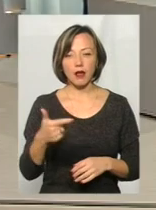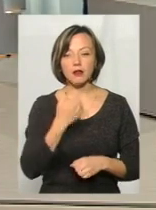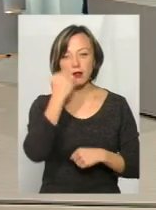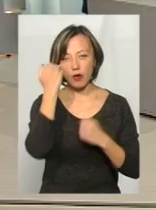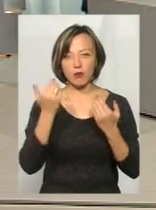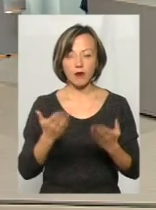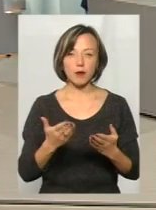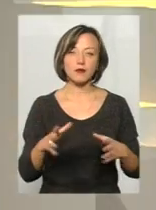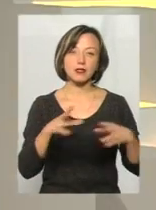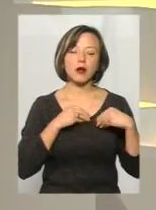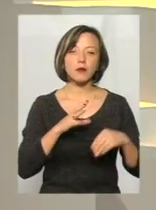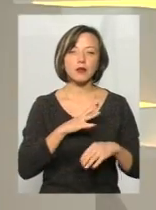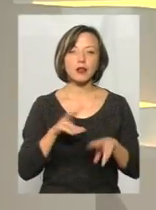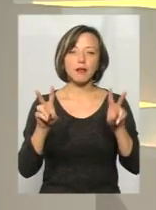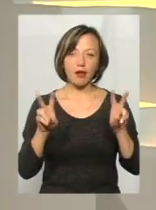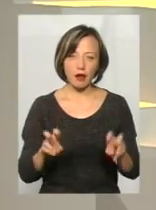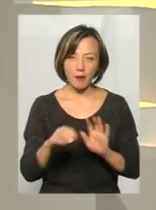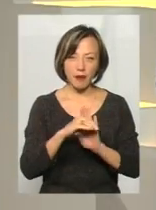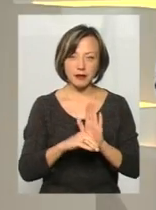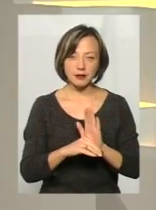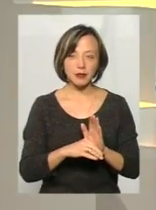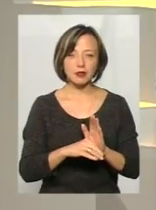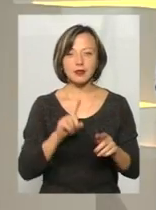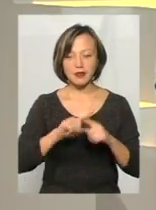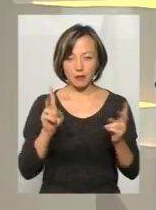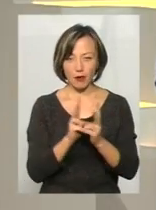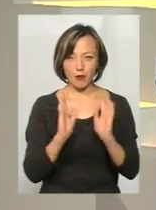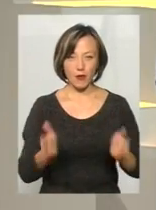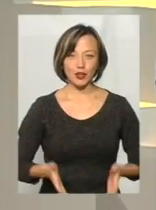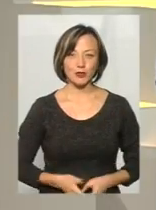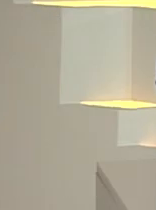Дякую вам, дякую всім, хто був з нами. Це була тема. Незабаром побачимось.